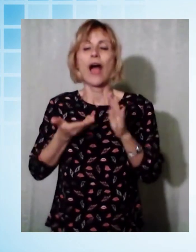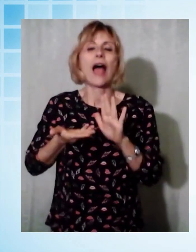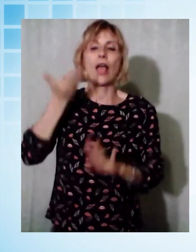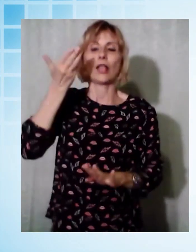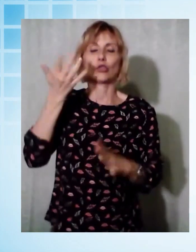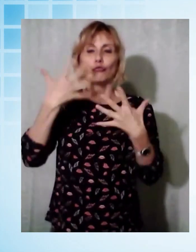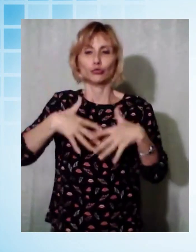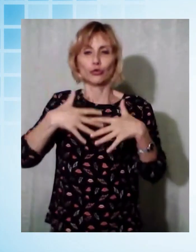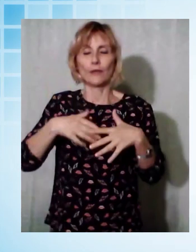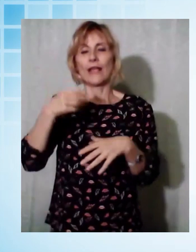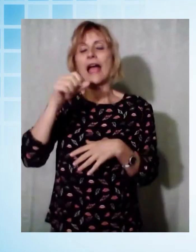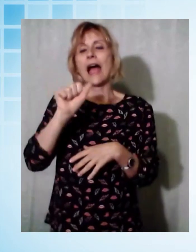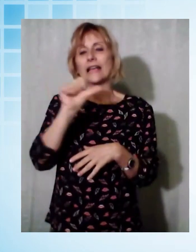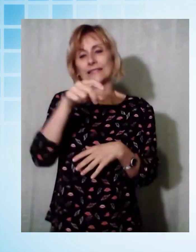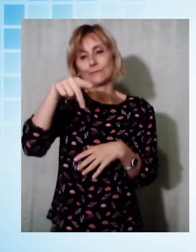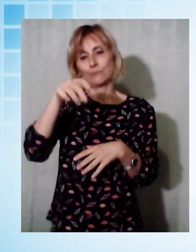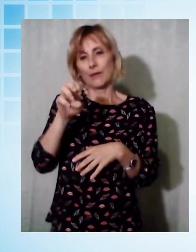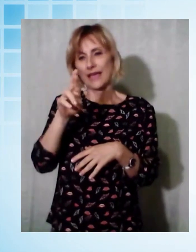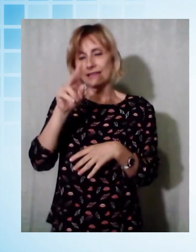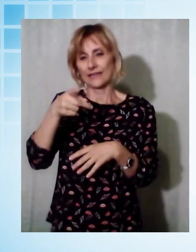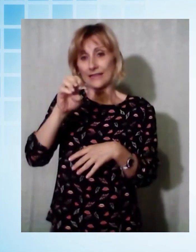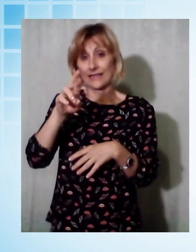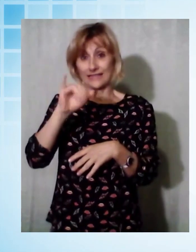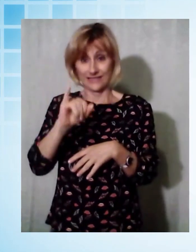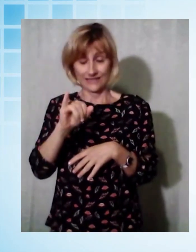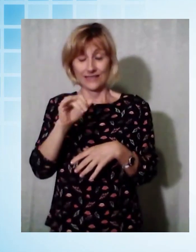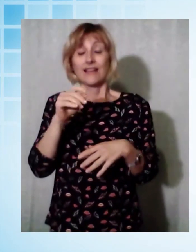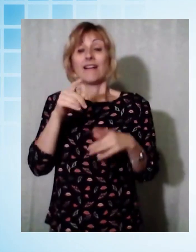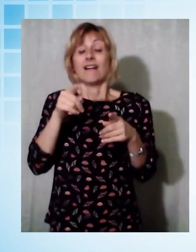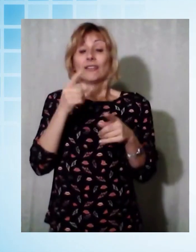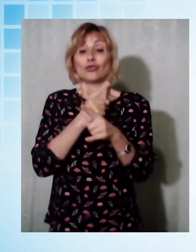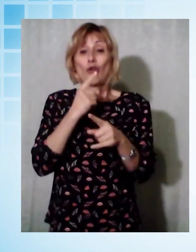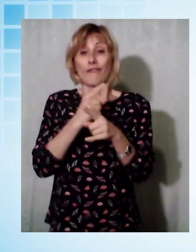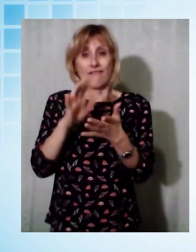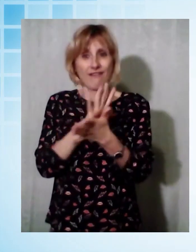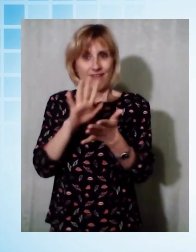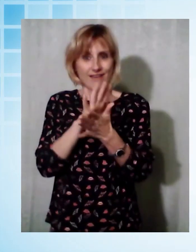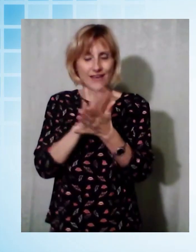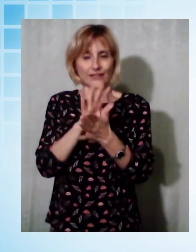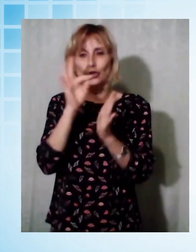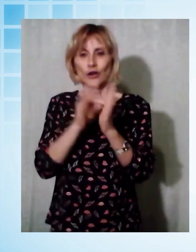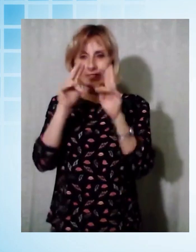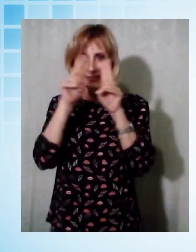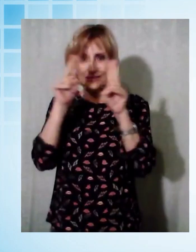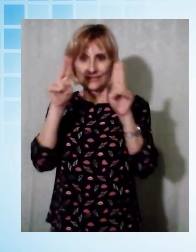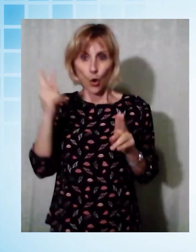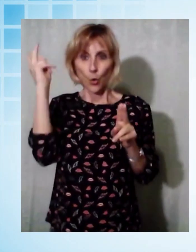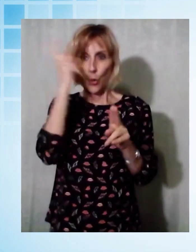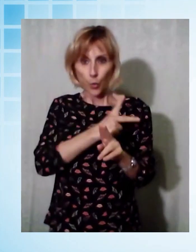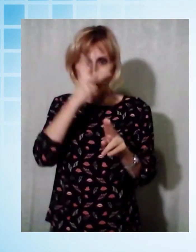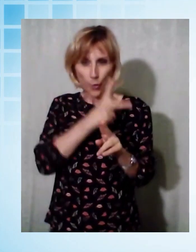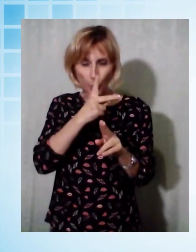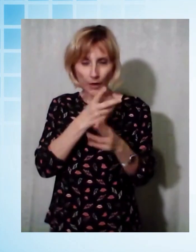svolgersi in città a Lucca per la giornata internazionale ma a causa delle limitazioni della pandemia